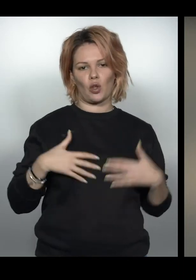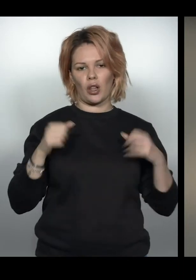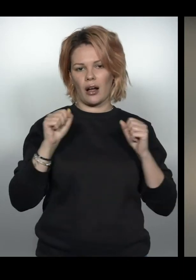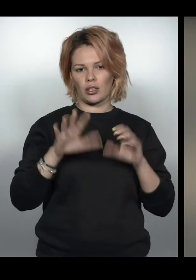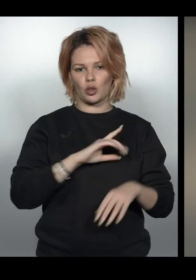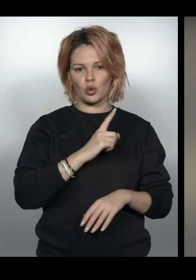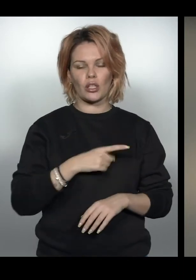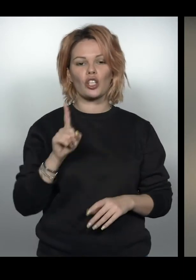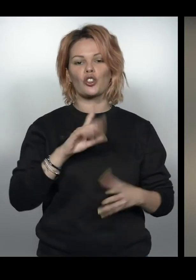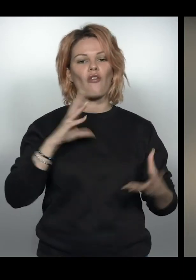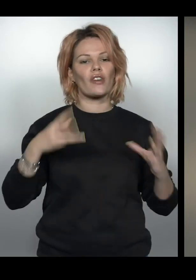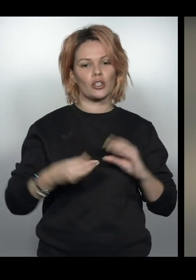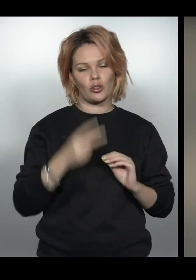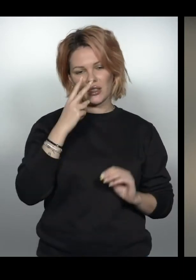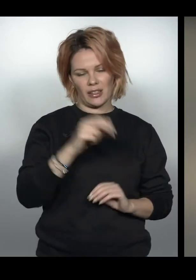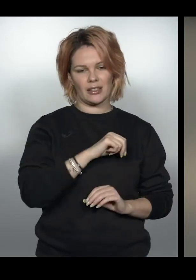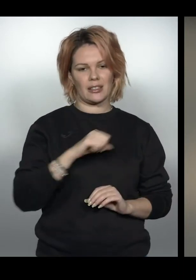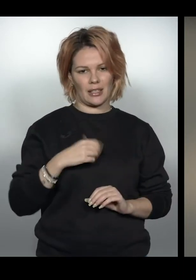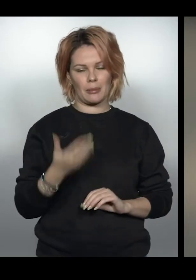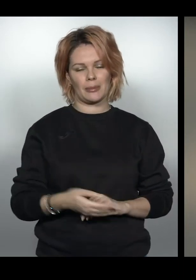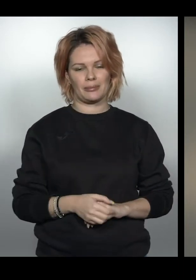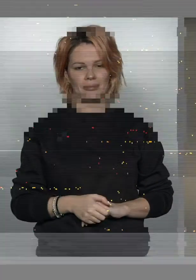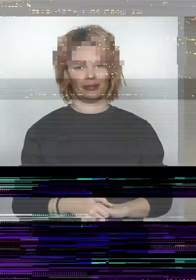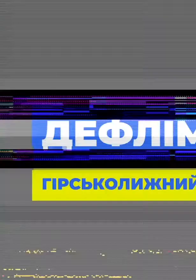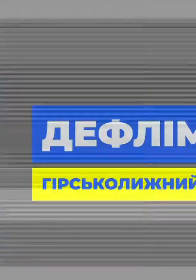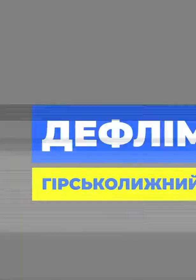доклали свої зусилля, а що вийшло, дивіться самі.